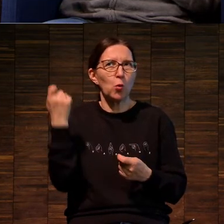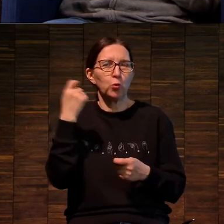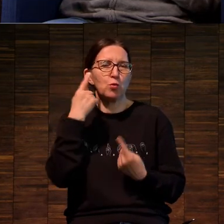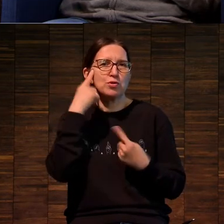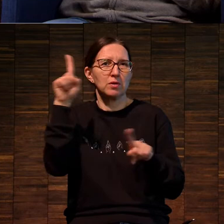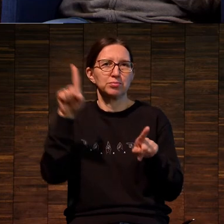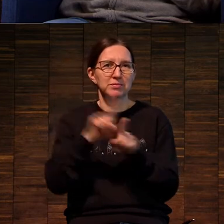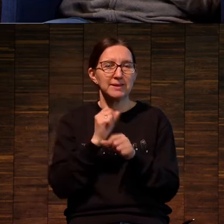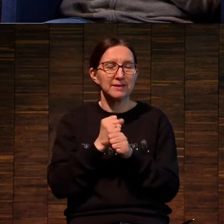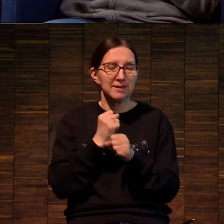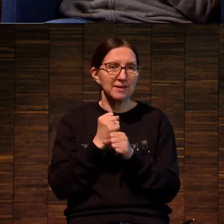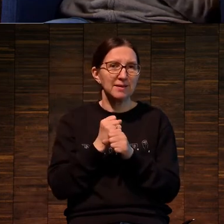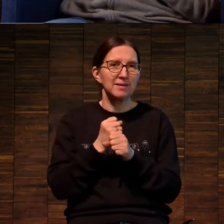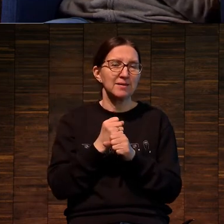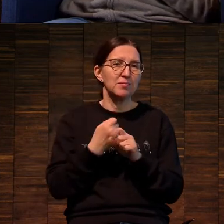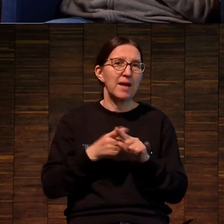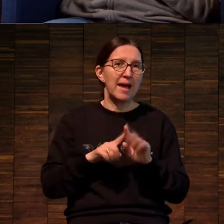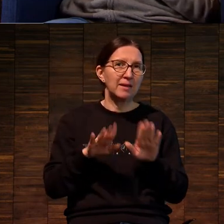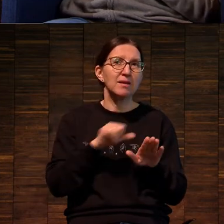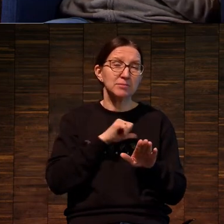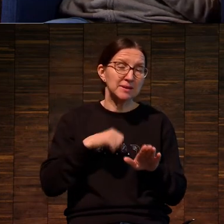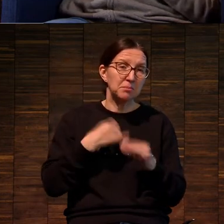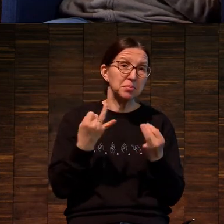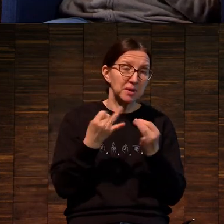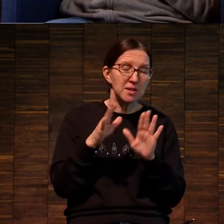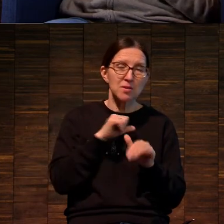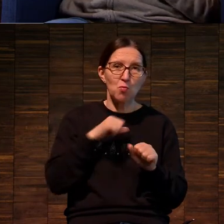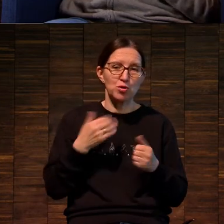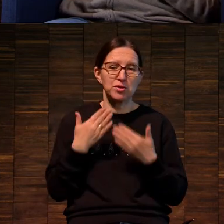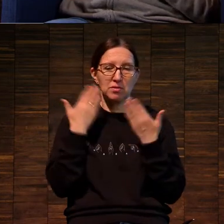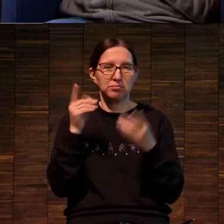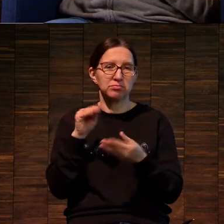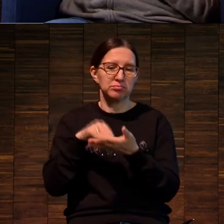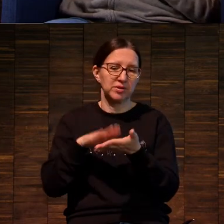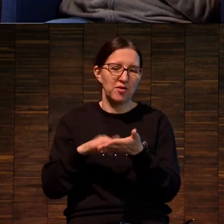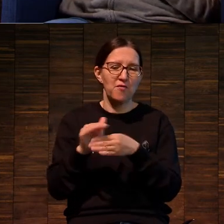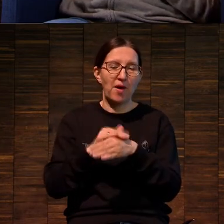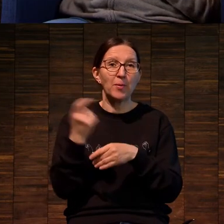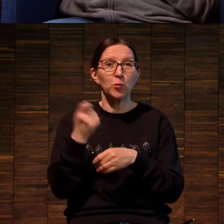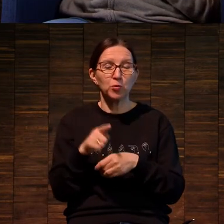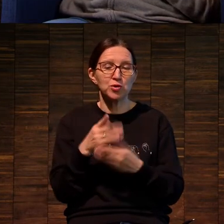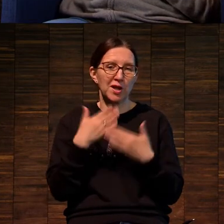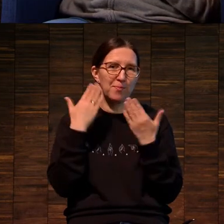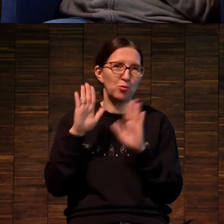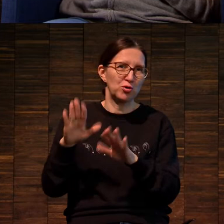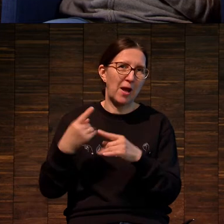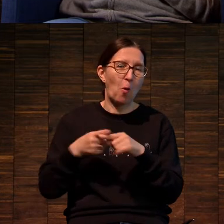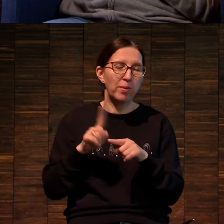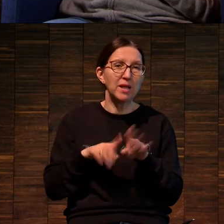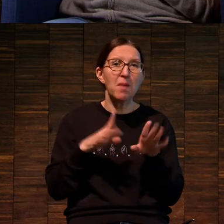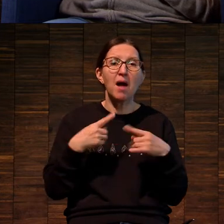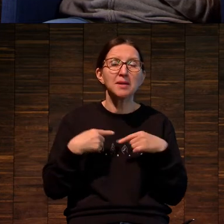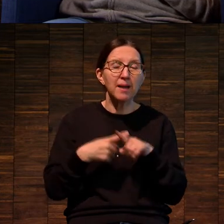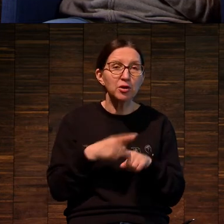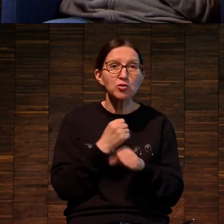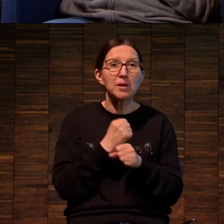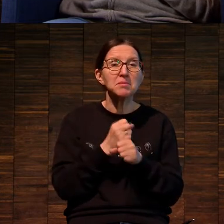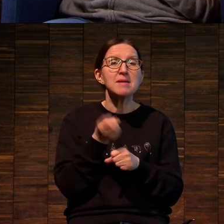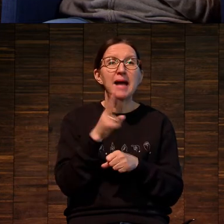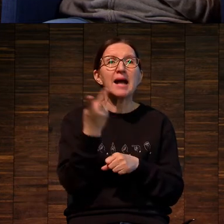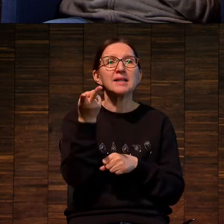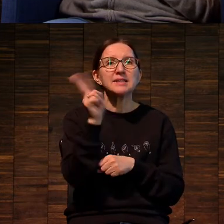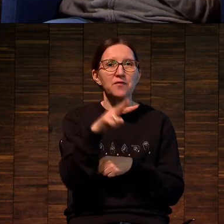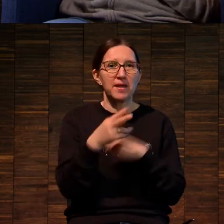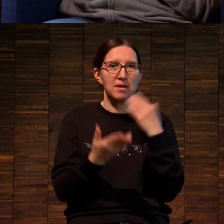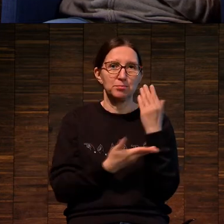интересно будет, почитаете. Но в данном случае технологически это сделано с двух досок.